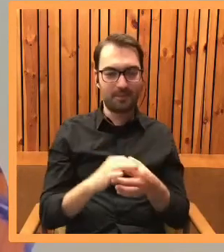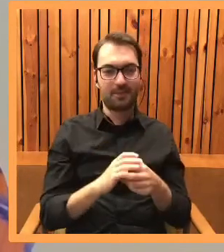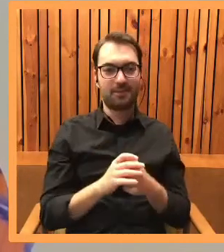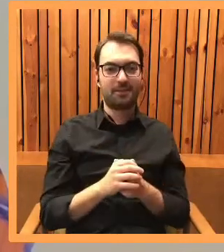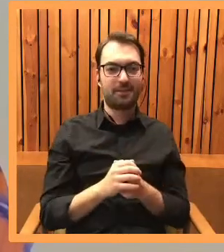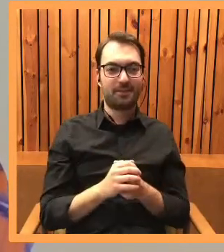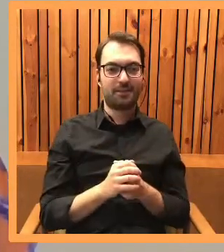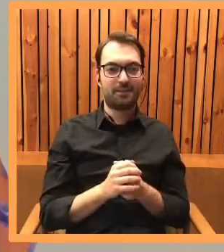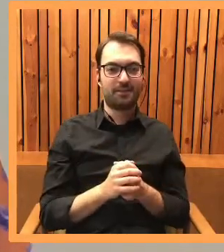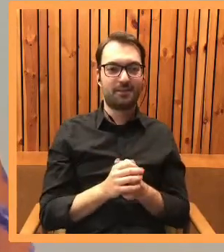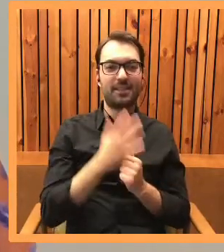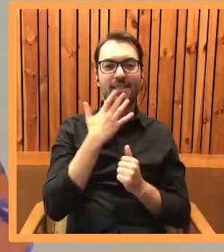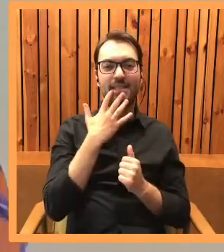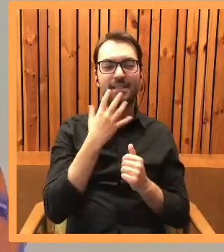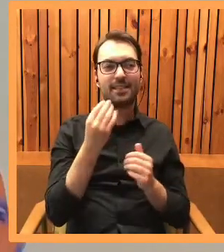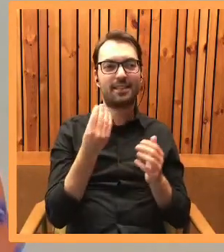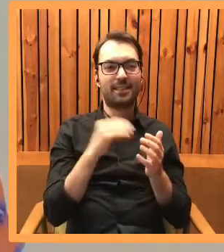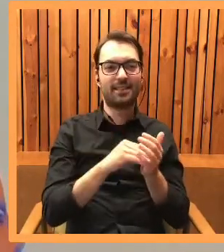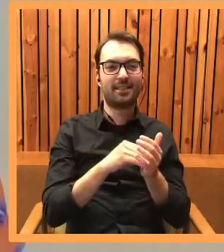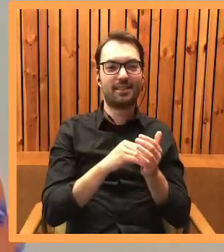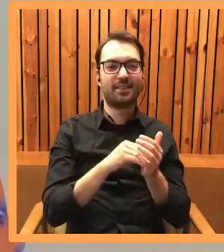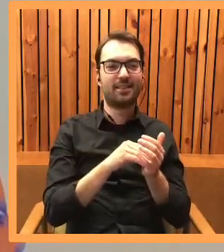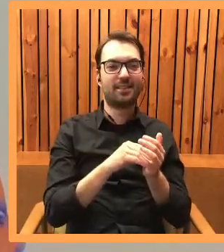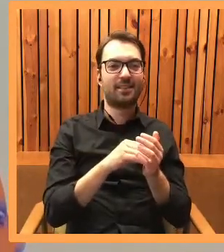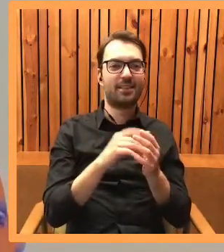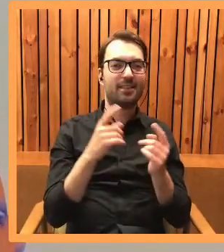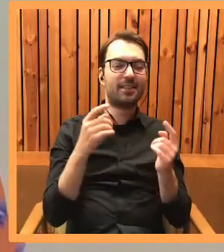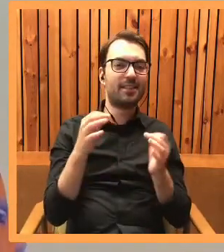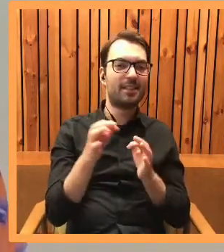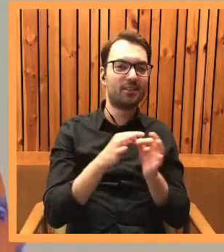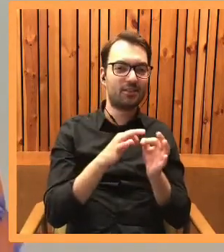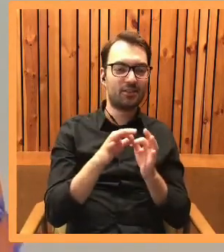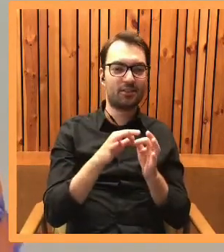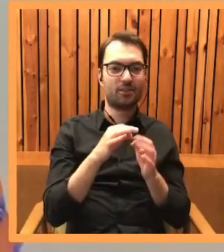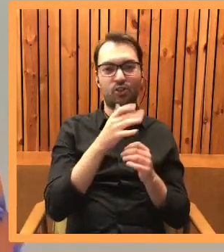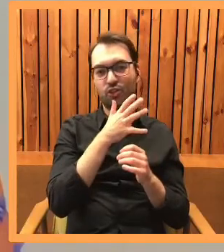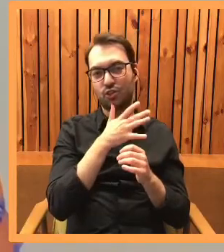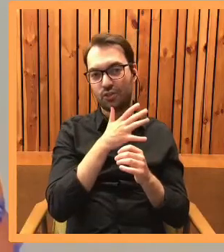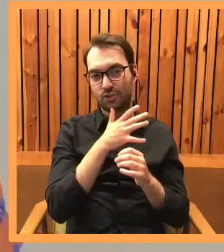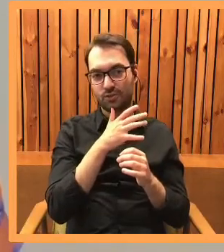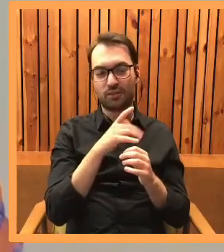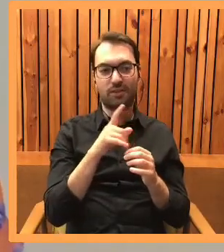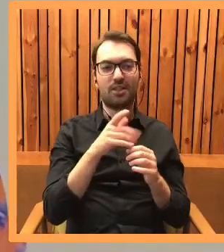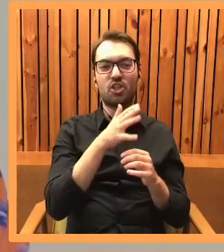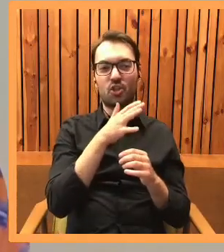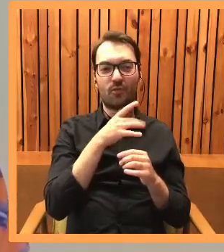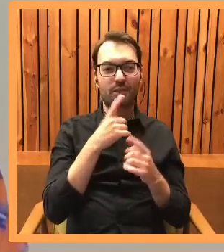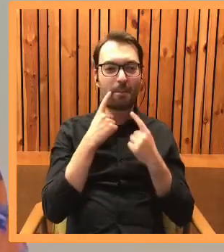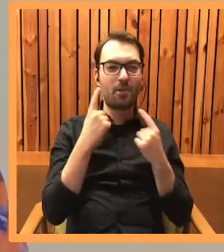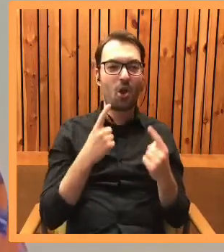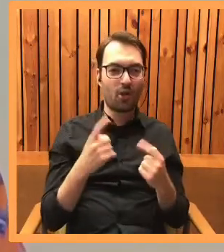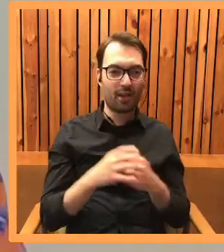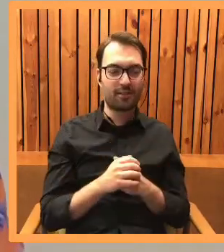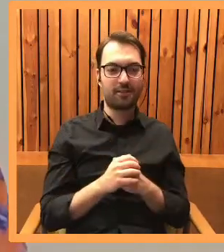Chciałam tam jeszcze wpleść trochę historii takich żydowskich i żydowskiej mitologii. Materiały już